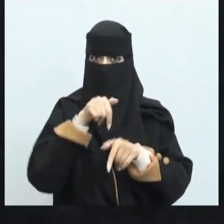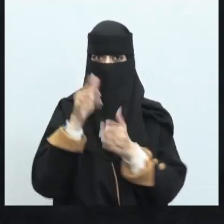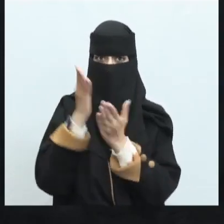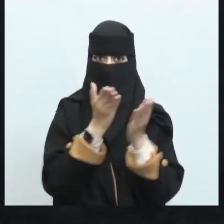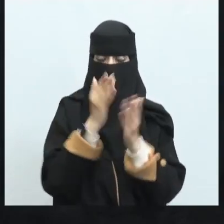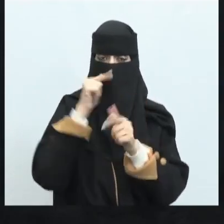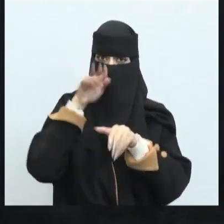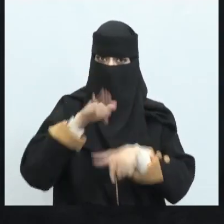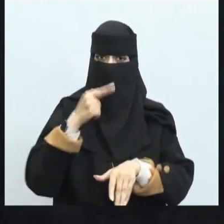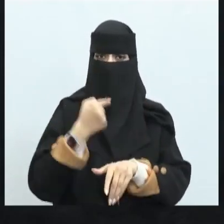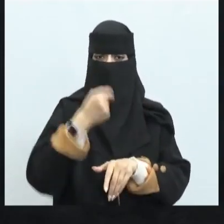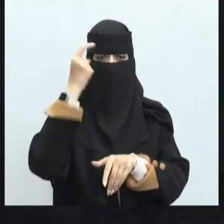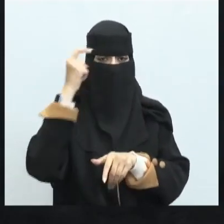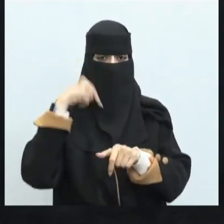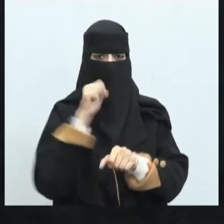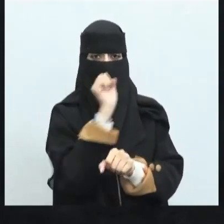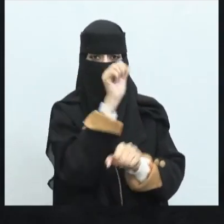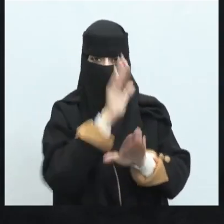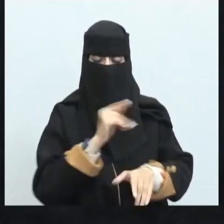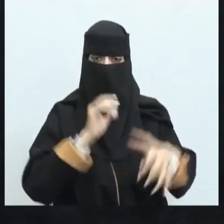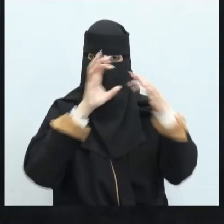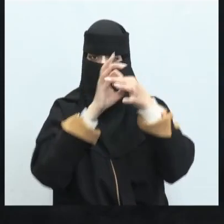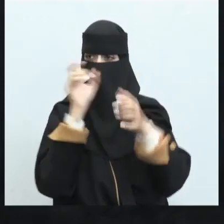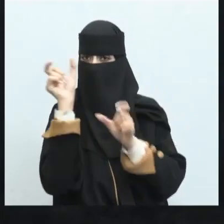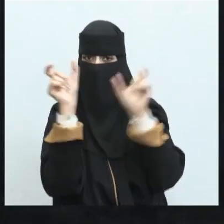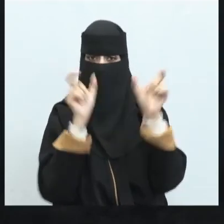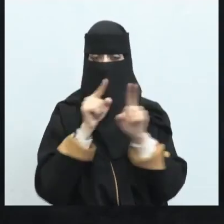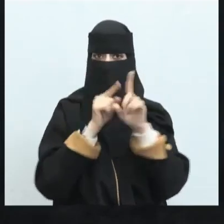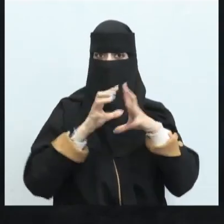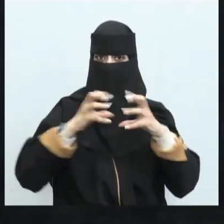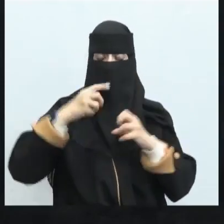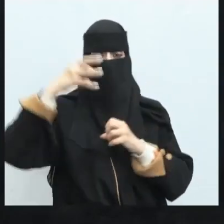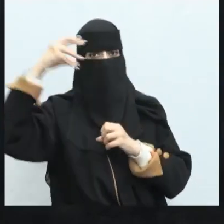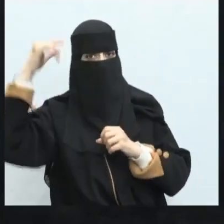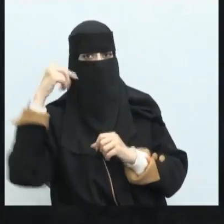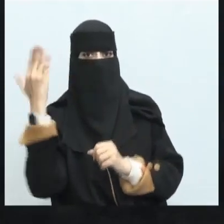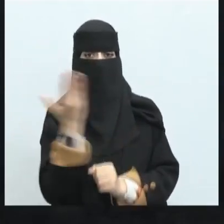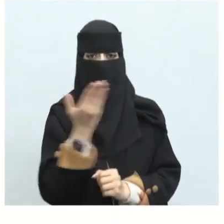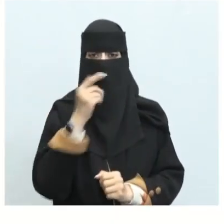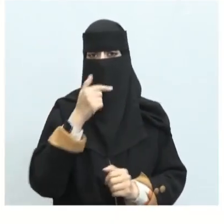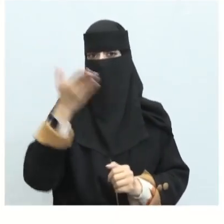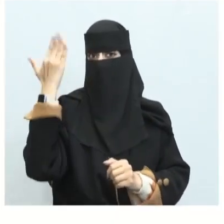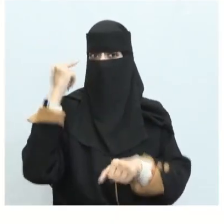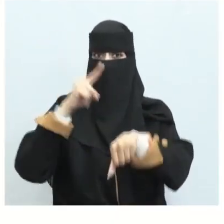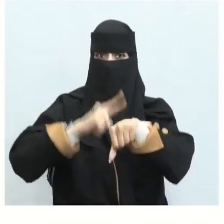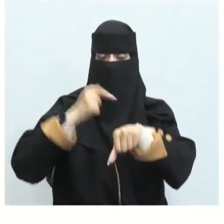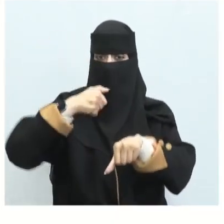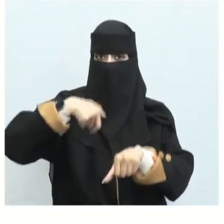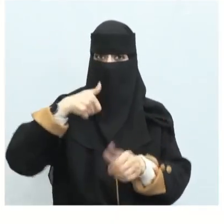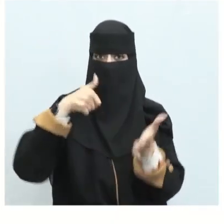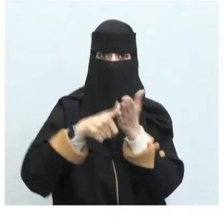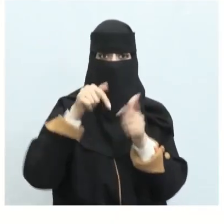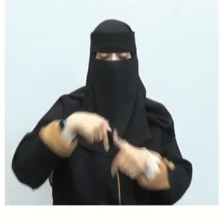خصائص أهم الخصائص التي تتعلق بالألفاظ وكذلك بالمعاني والخيال في الشعر الجاهلي طبعا يشاركوني في تقديمي